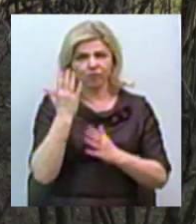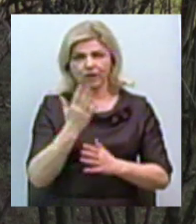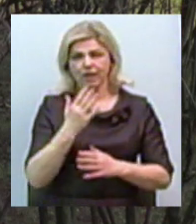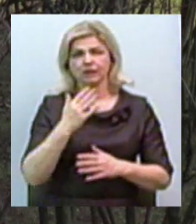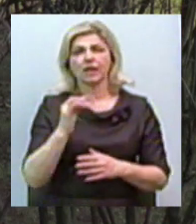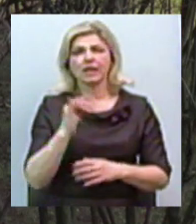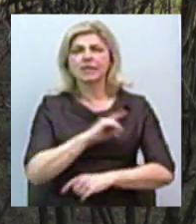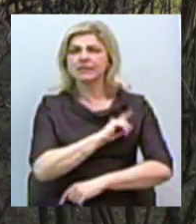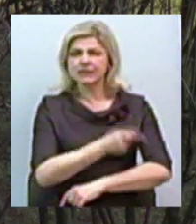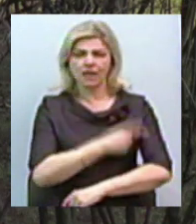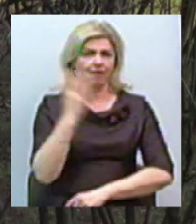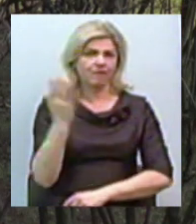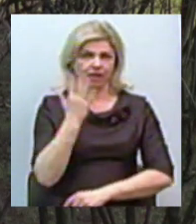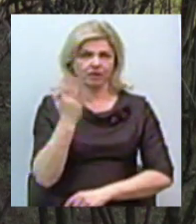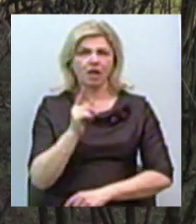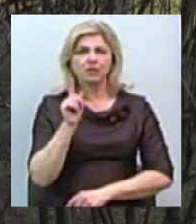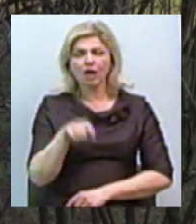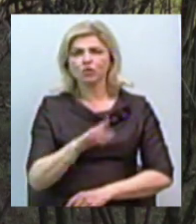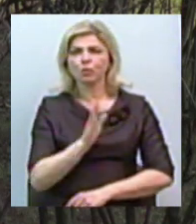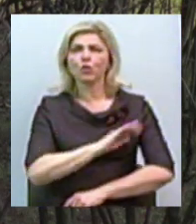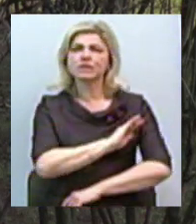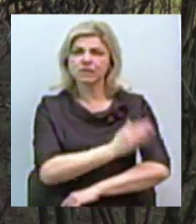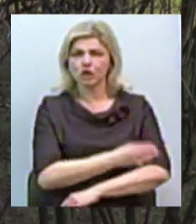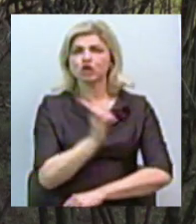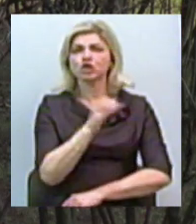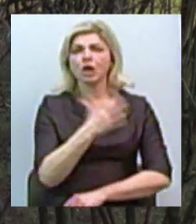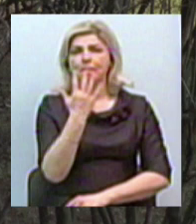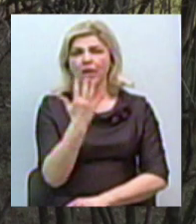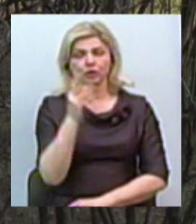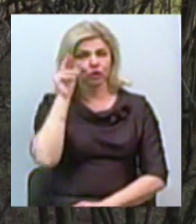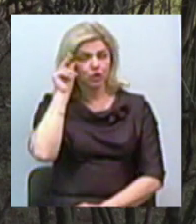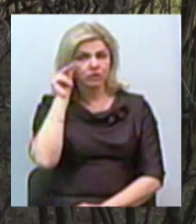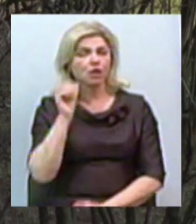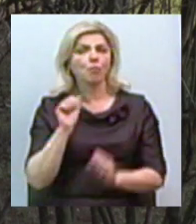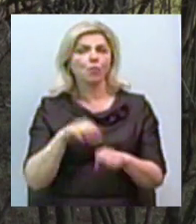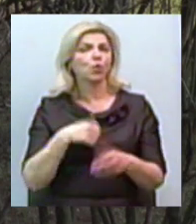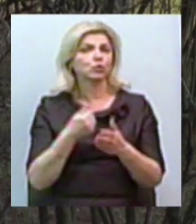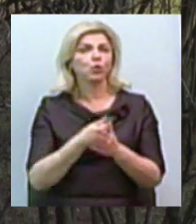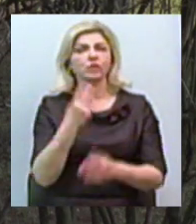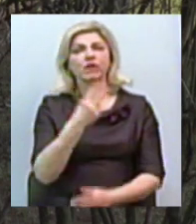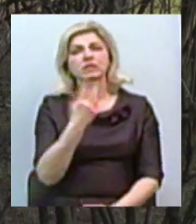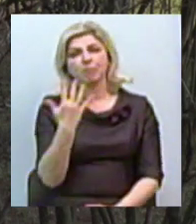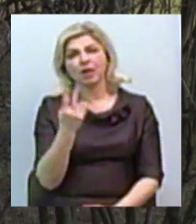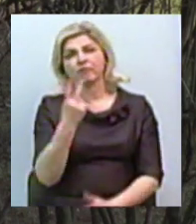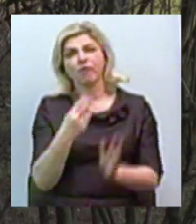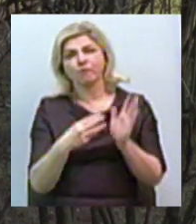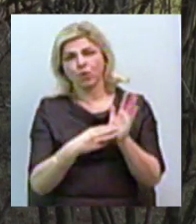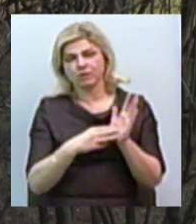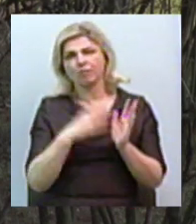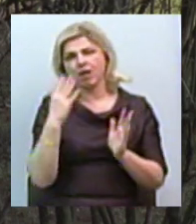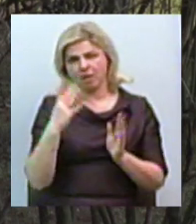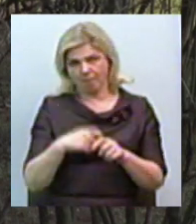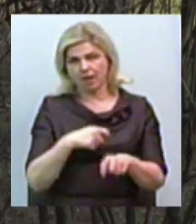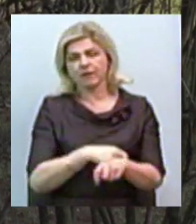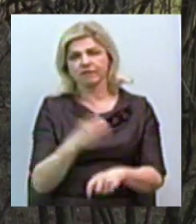супроводі сильного вітру, він навіть буде сильнішим, ніж 5-го числа. Місцями порилися гатами 25-28 метрів